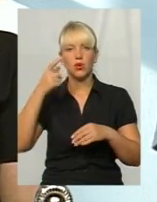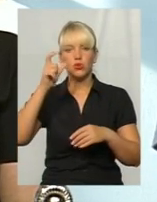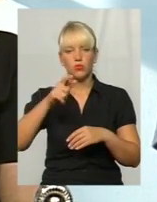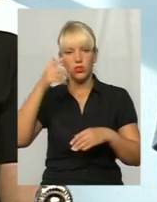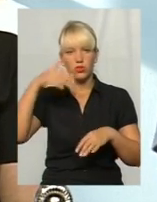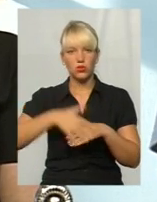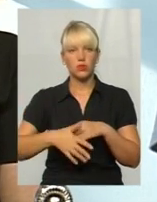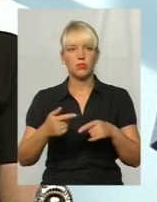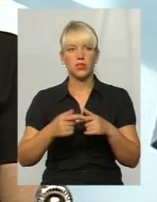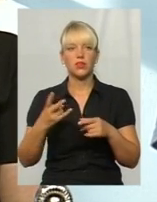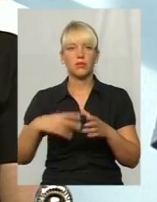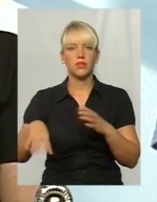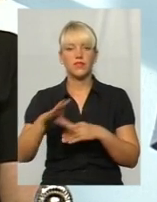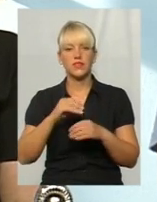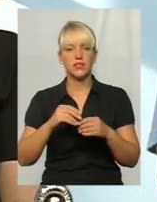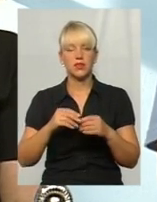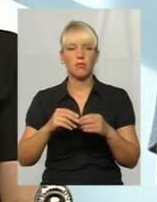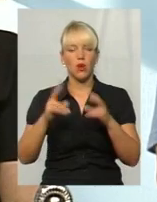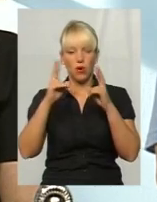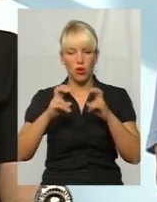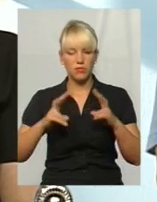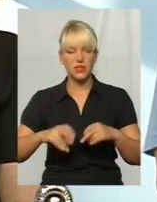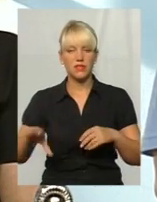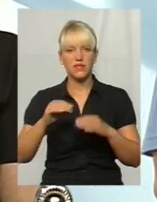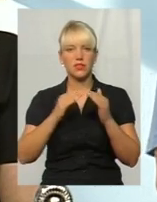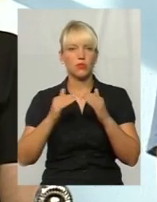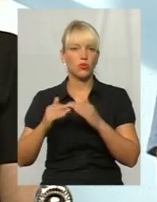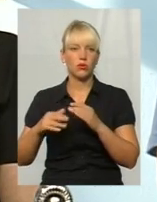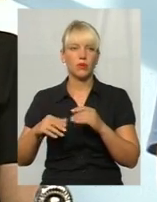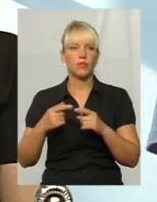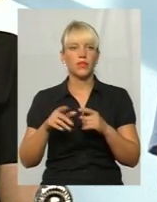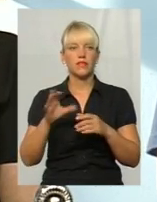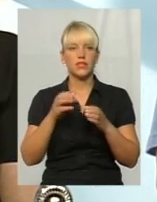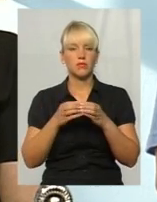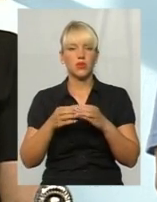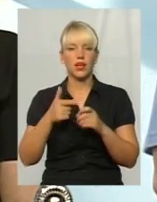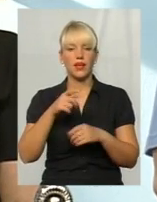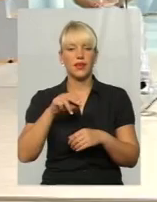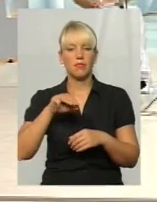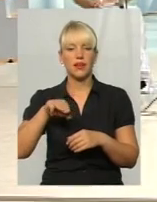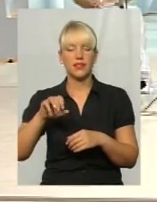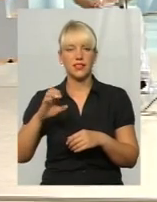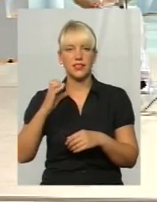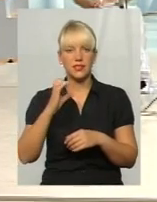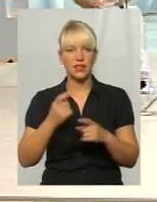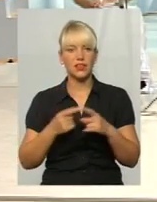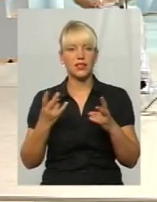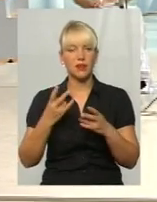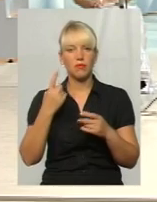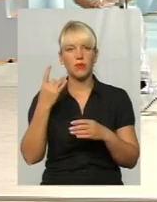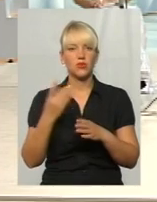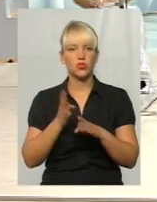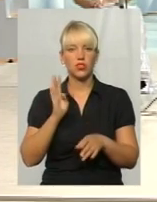треба масово всім обігом, всім обстежити, всім під'їздом, всім організованим колективом на гепатит С. В першу чергу, мають звертатися